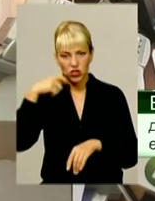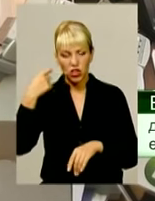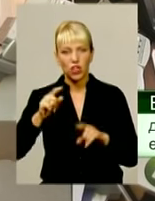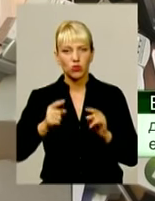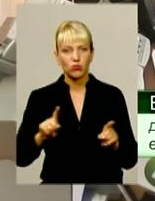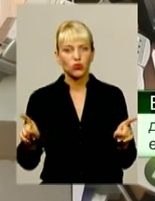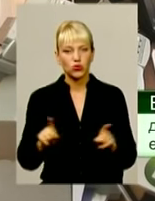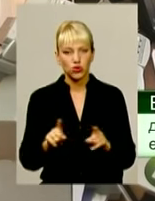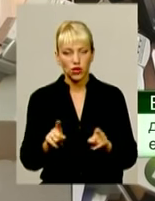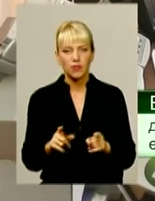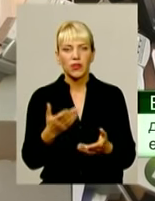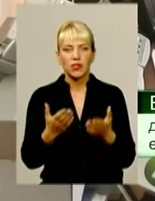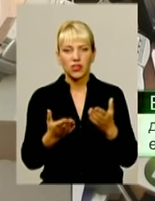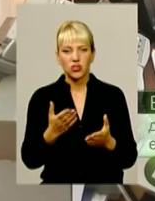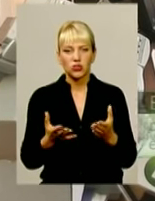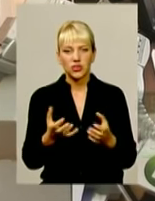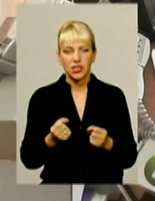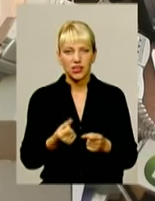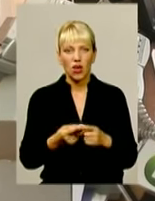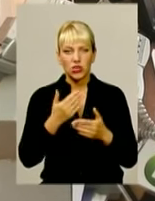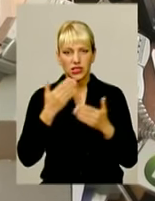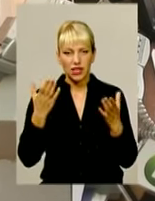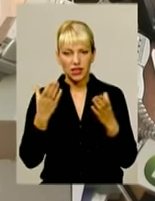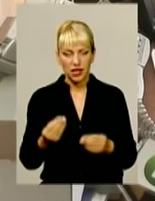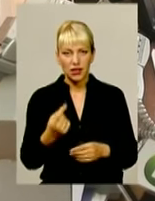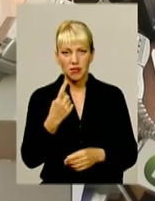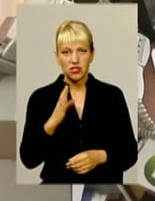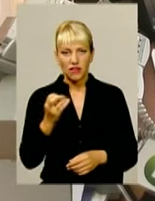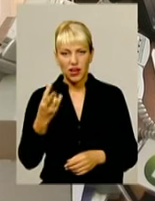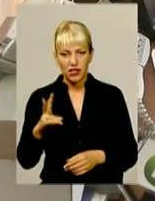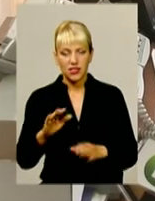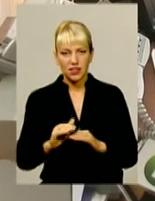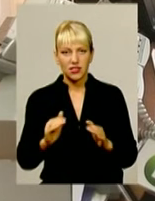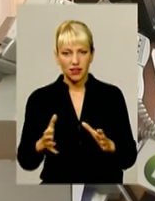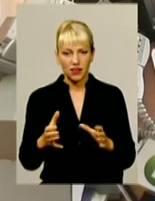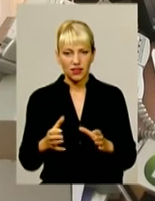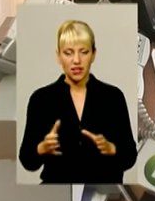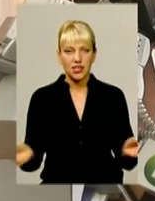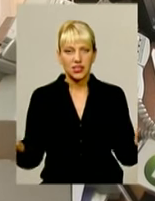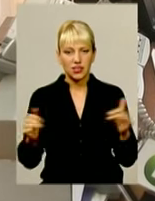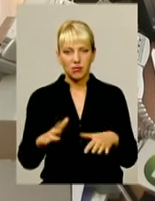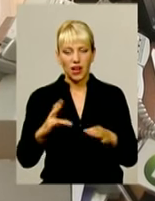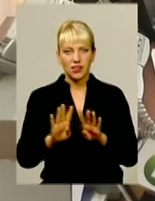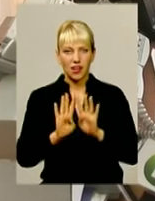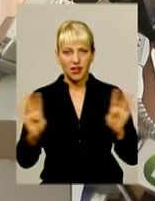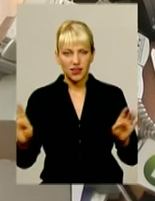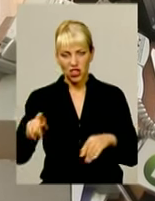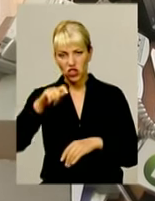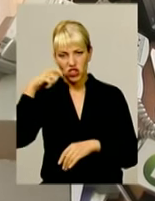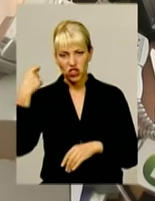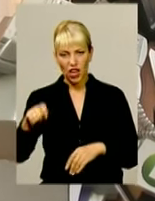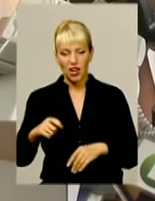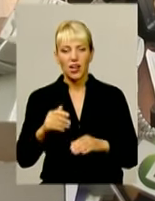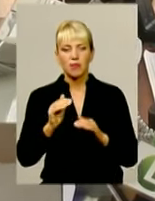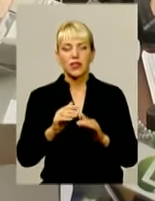що, візьмемо хоч останній день, перше вересня, дітей зібрали на лінійки, але ж жара, спека ця така.